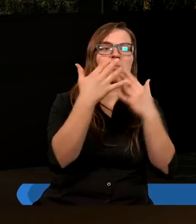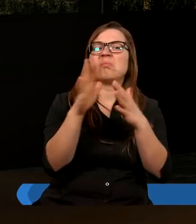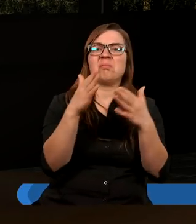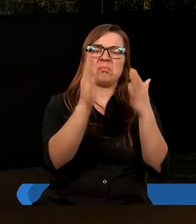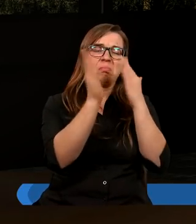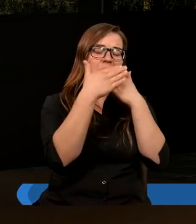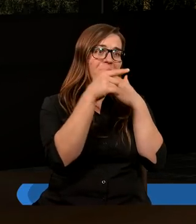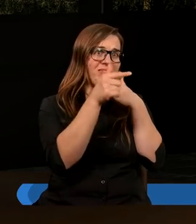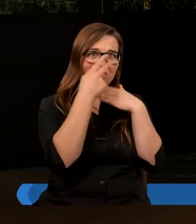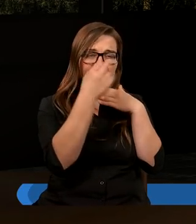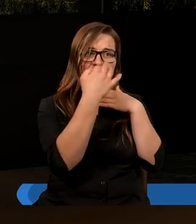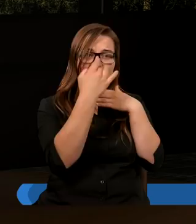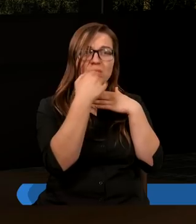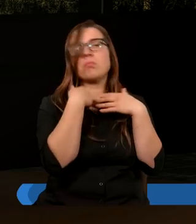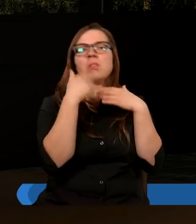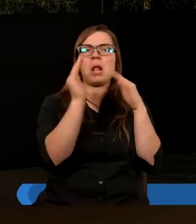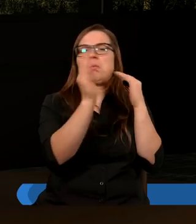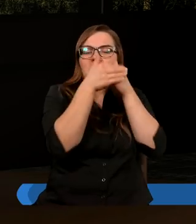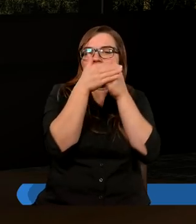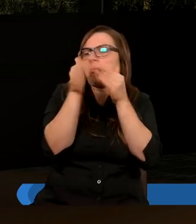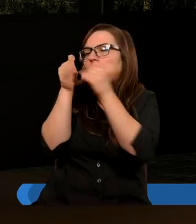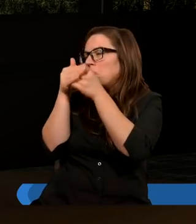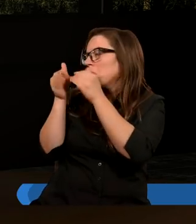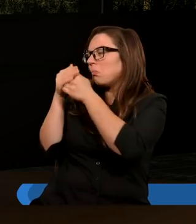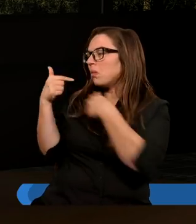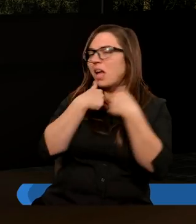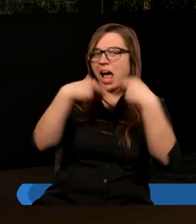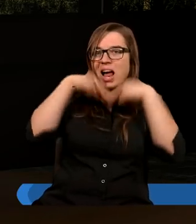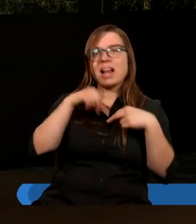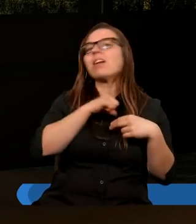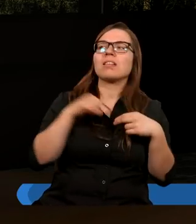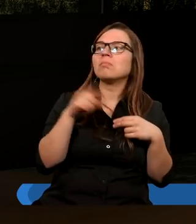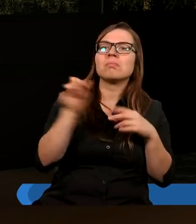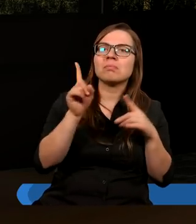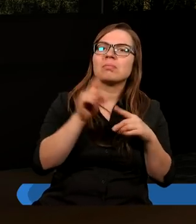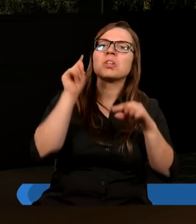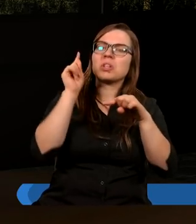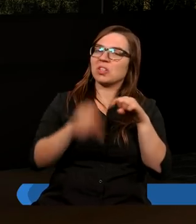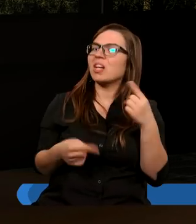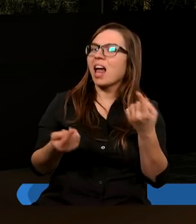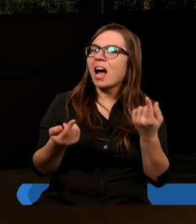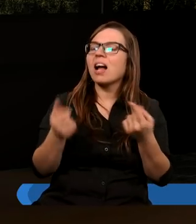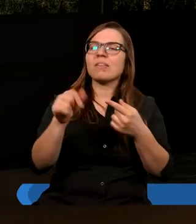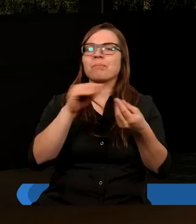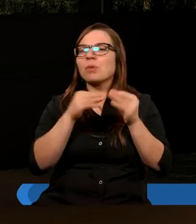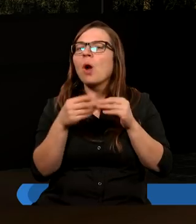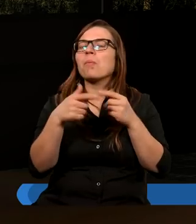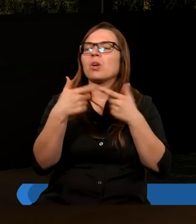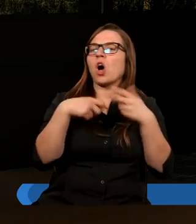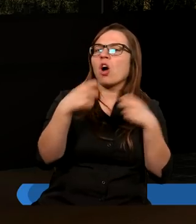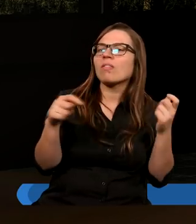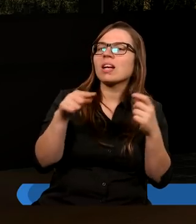my nie będziemy odpowiadać, nie będziemy słuchać, to jaką mamy możliwość poznania albo rozwiązania